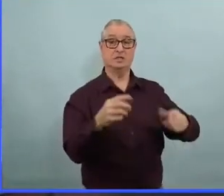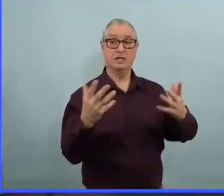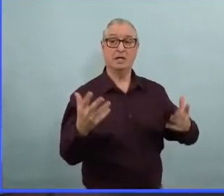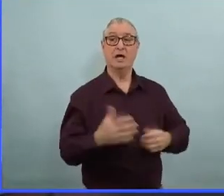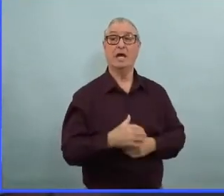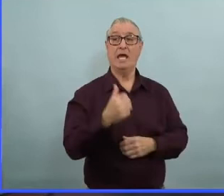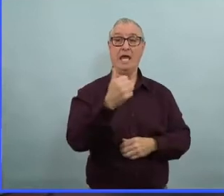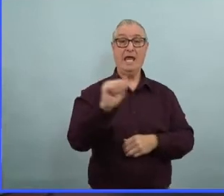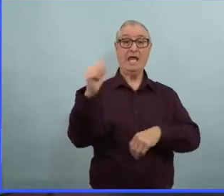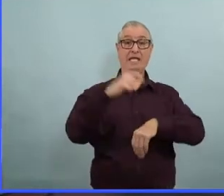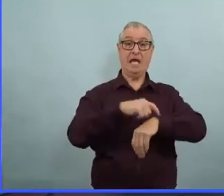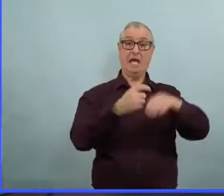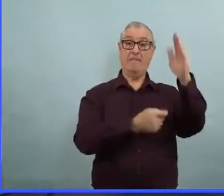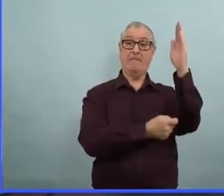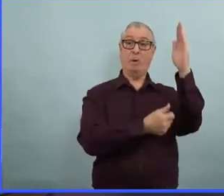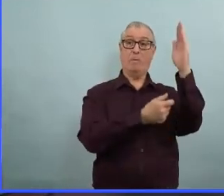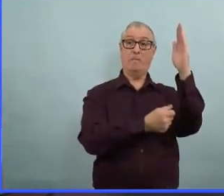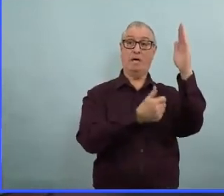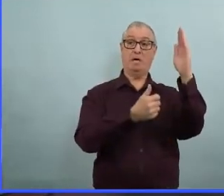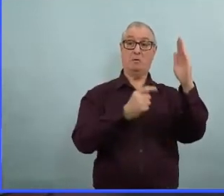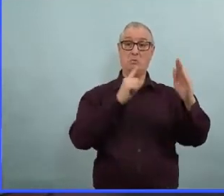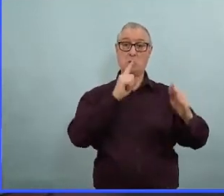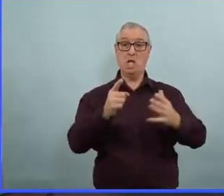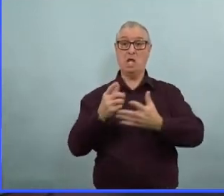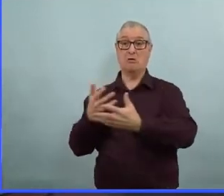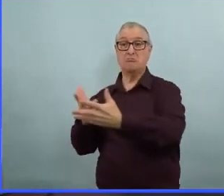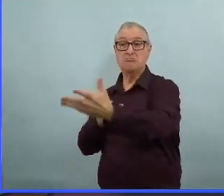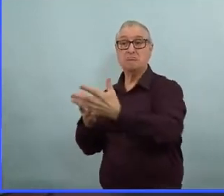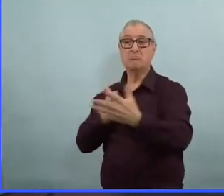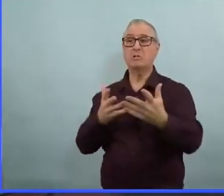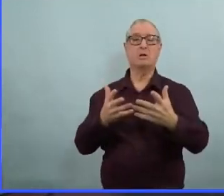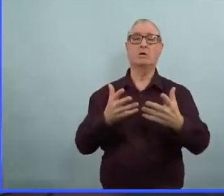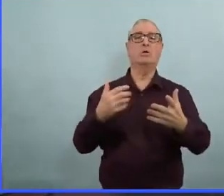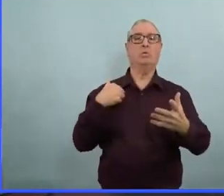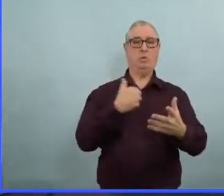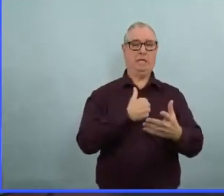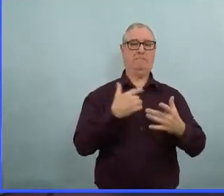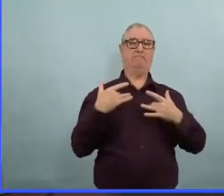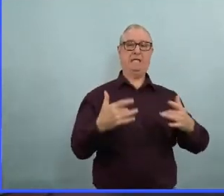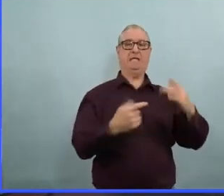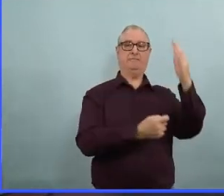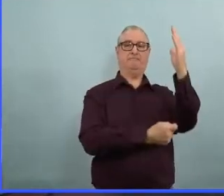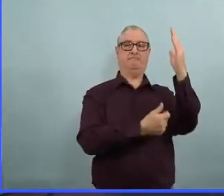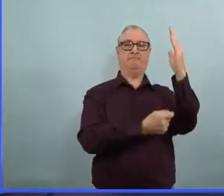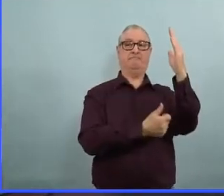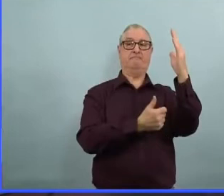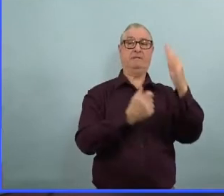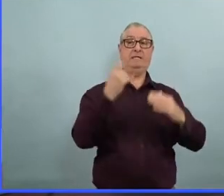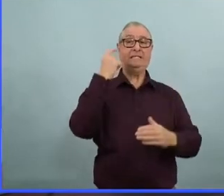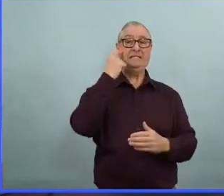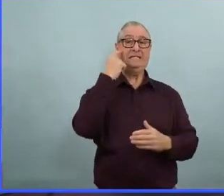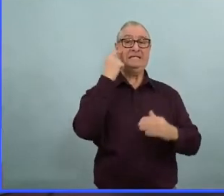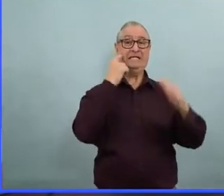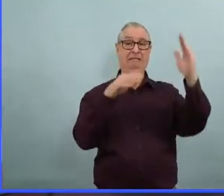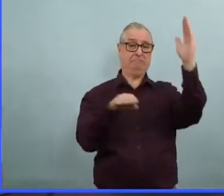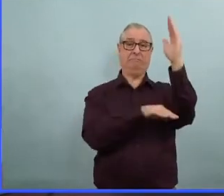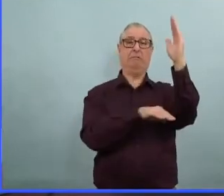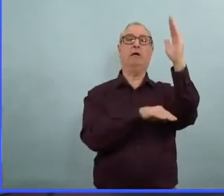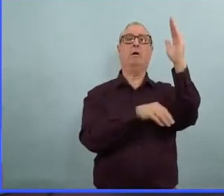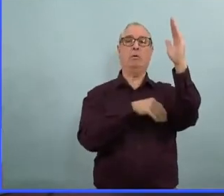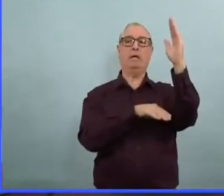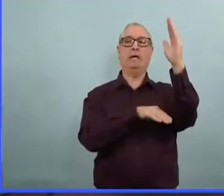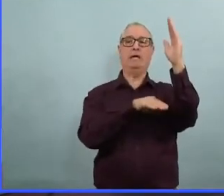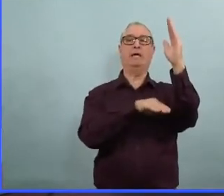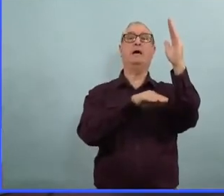nous allons essentiellement en ordre inverse des mesures qui ont été imposées. Pour le moment, c'est un assouplissement qui est en fait très